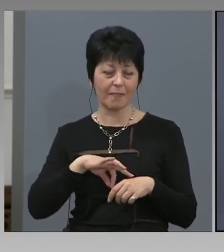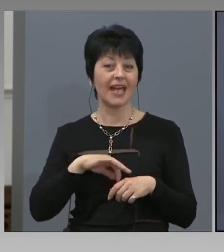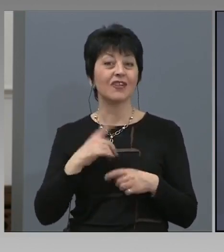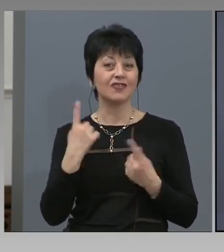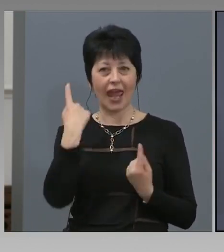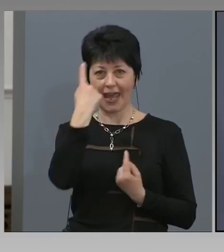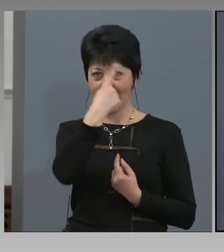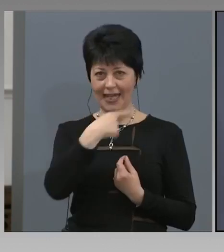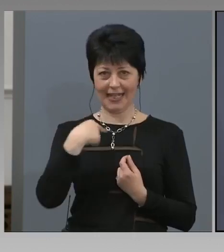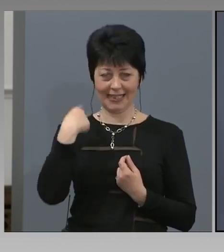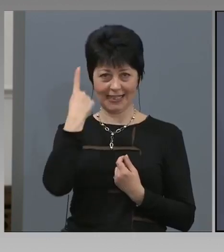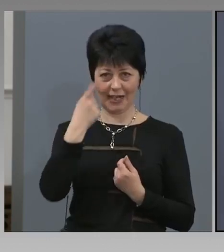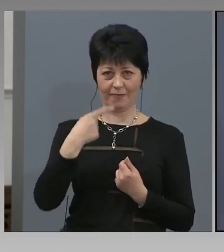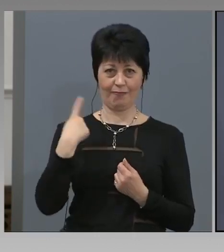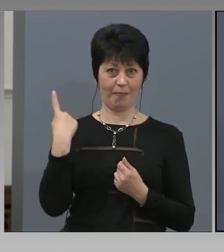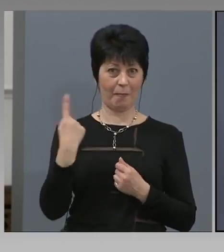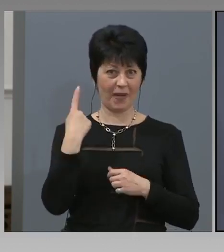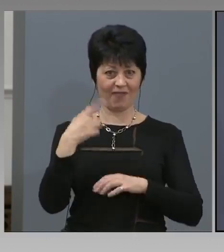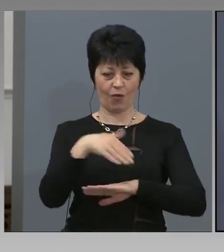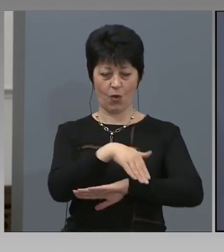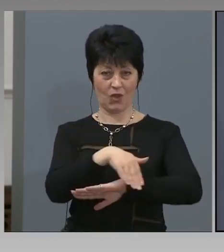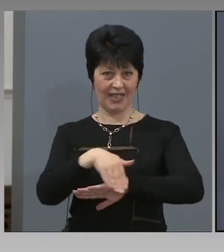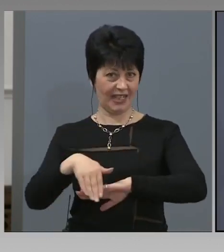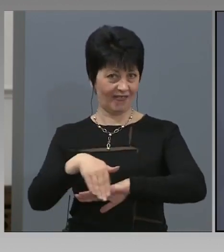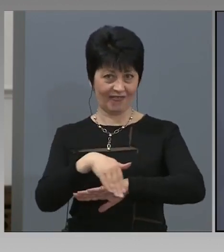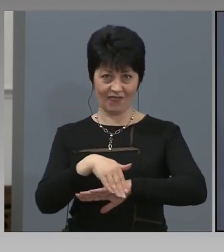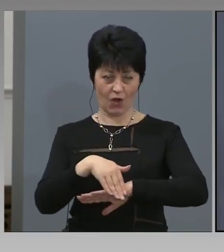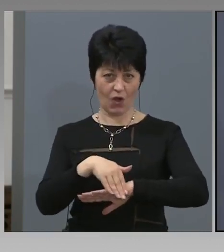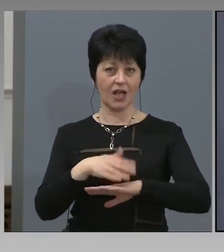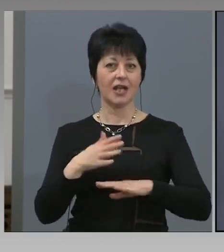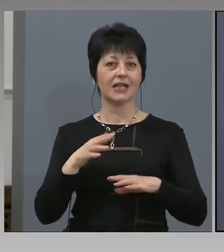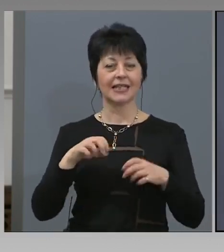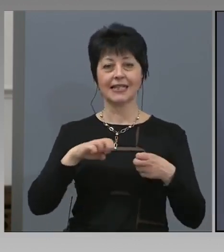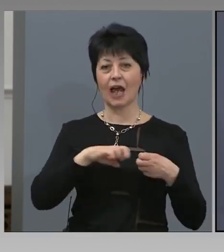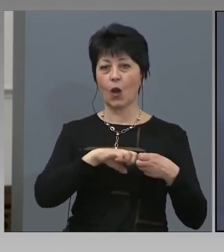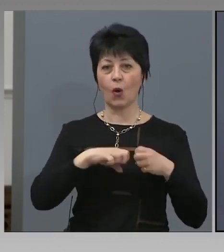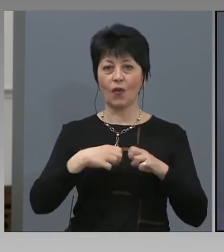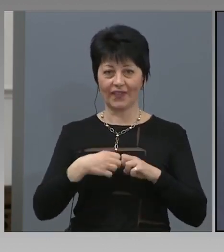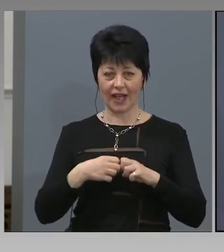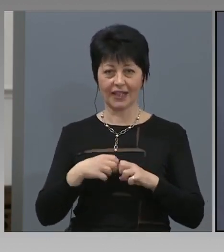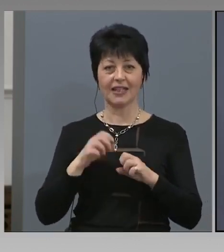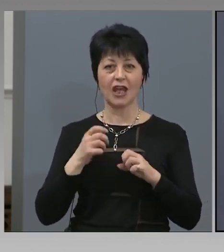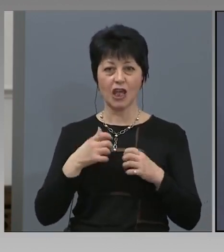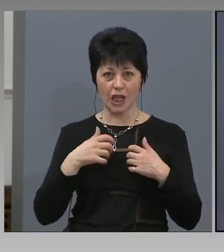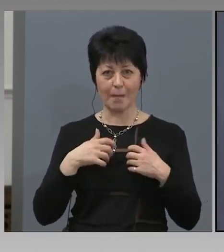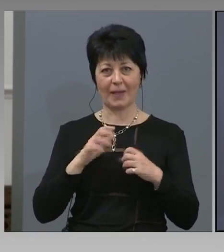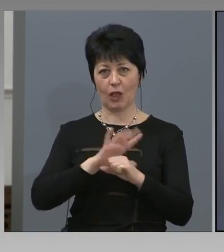лица, които са първо ниво контактни, преки контакти на хора с диагноза коронавирус,